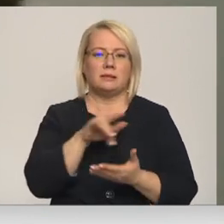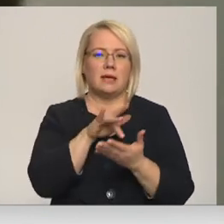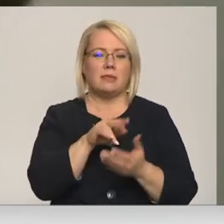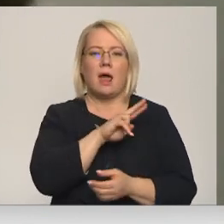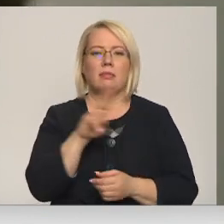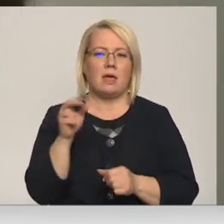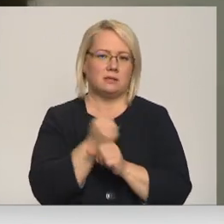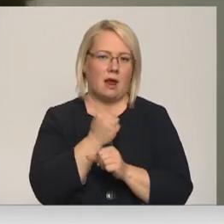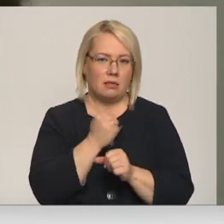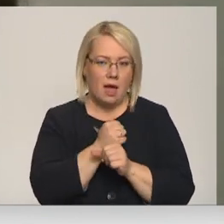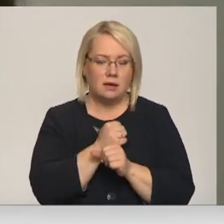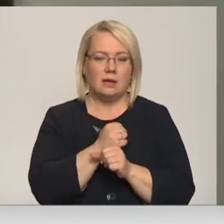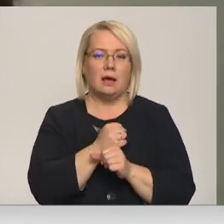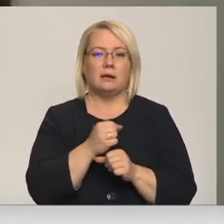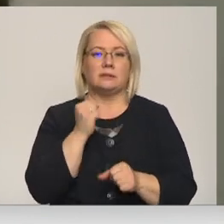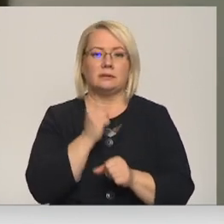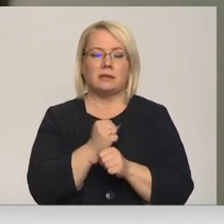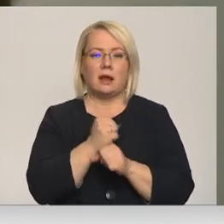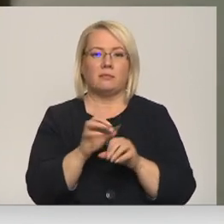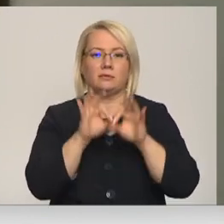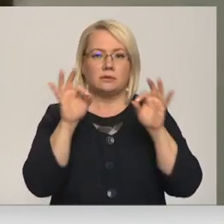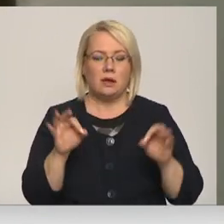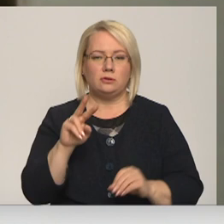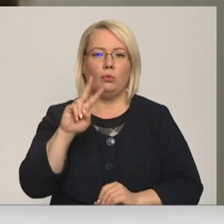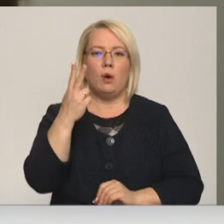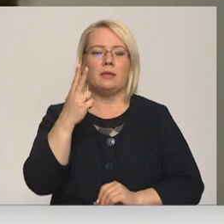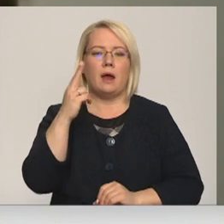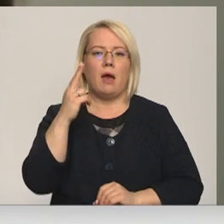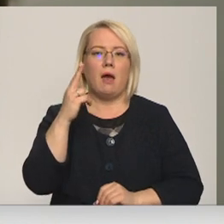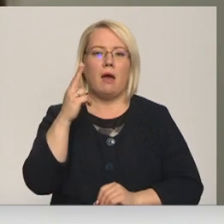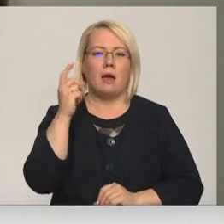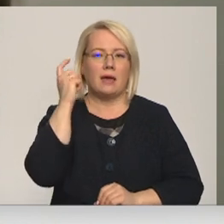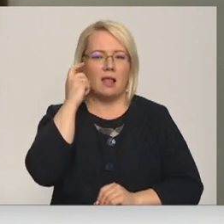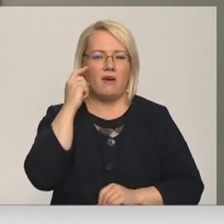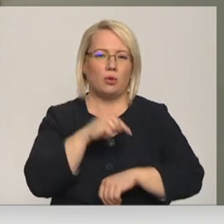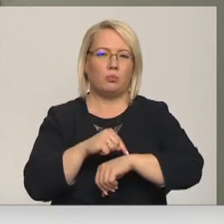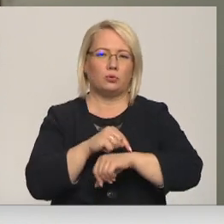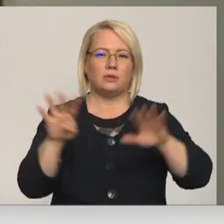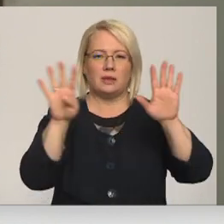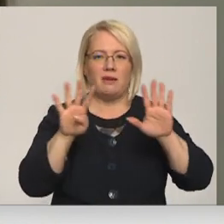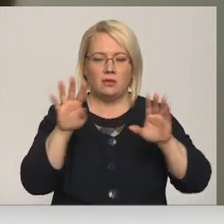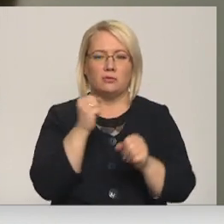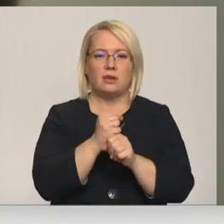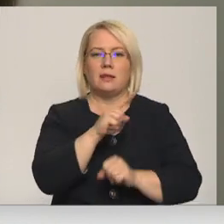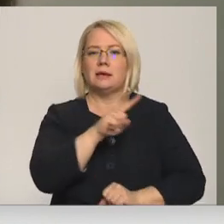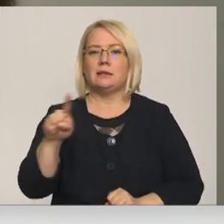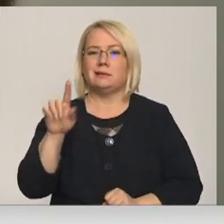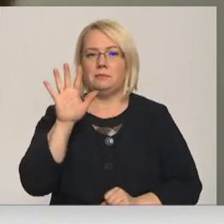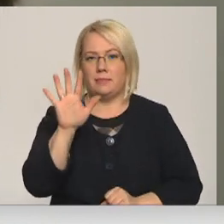Tiesāvu darbu atsāks 2. janvārī no 2009. un strādās līdz 2017.